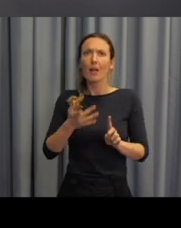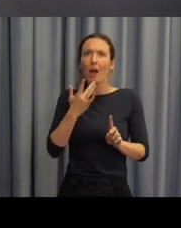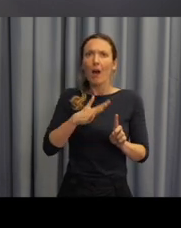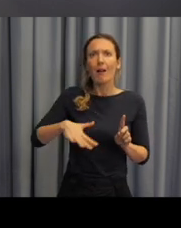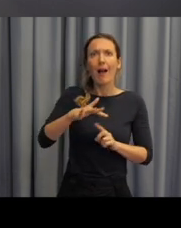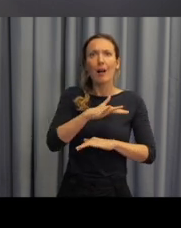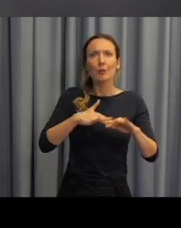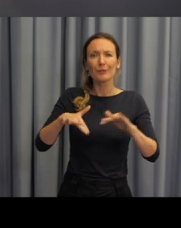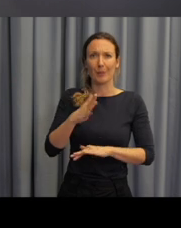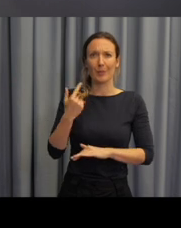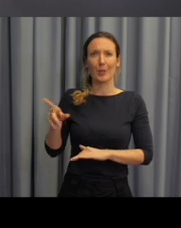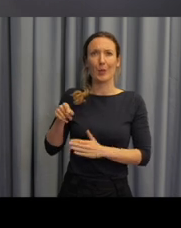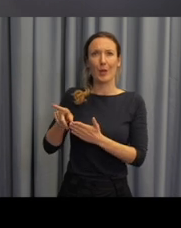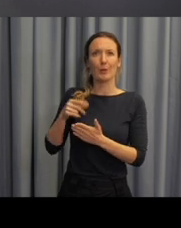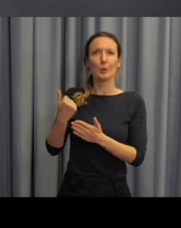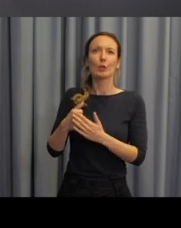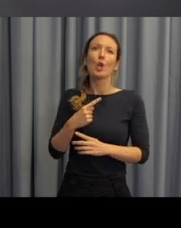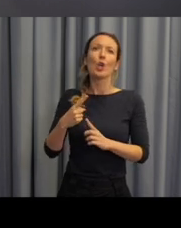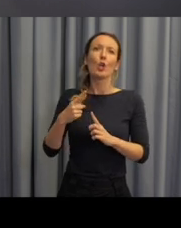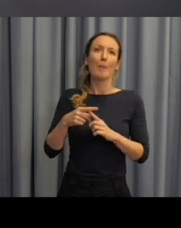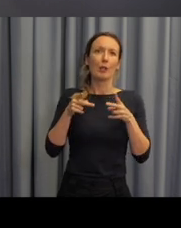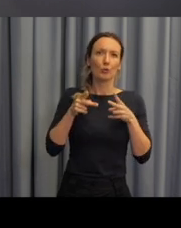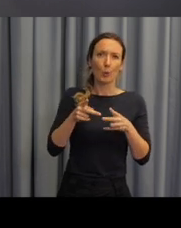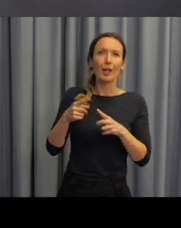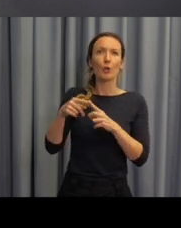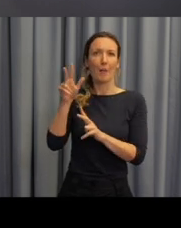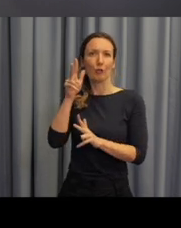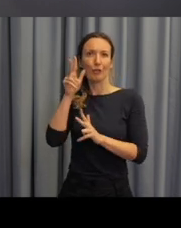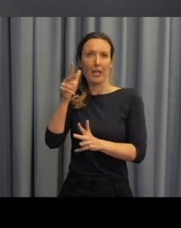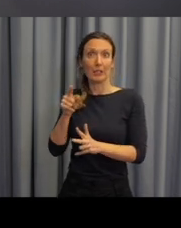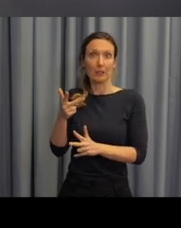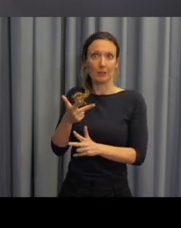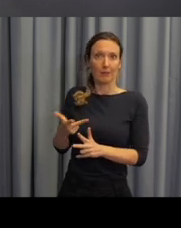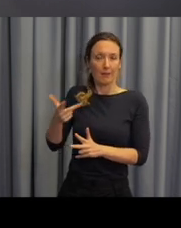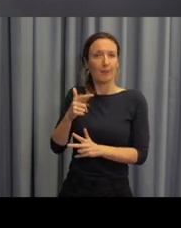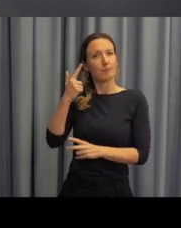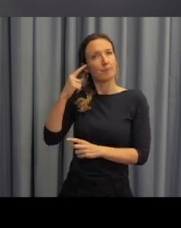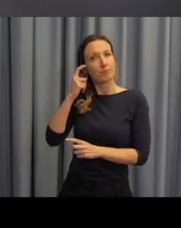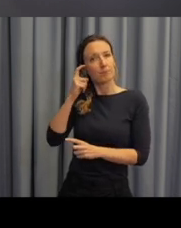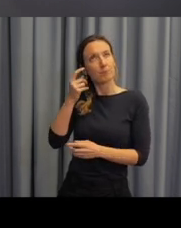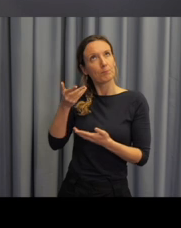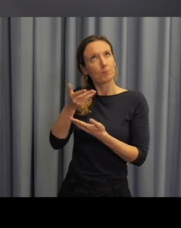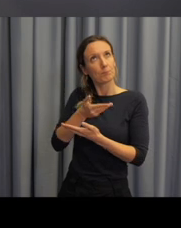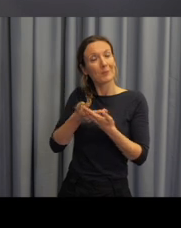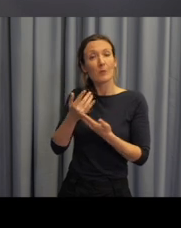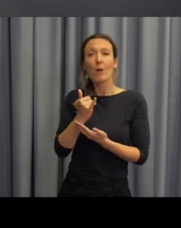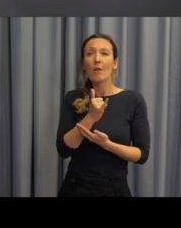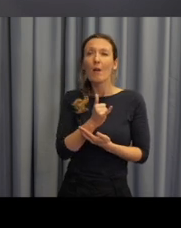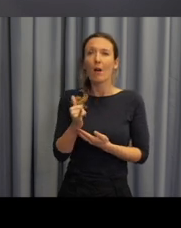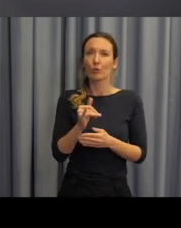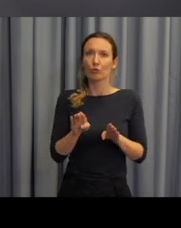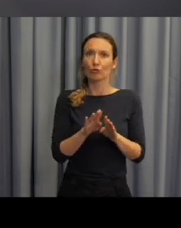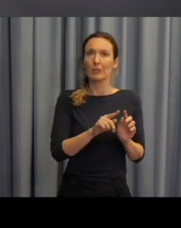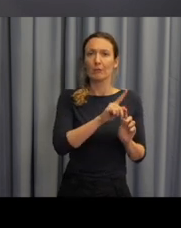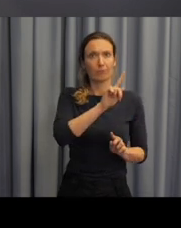Tam jsme se se spolu autory Tomášem Jelínkem a Tomášem Bognerem zamýšleli nad tím,